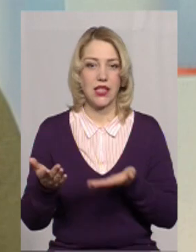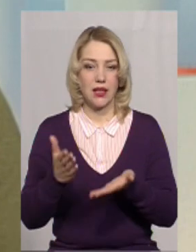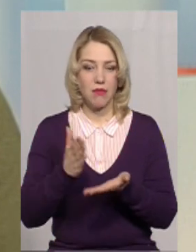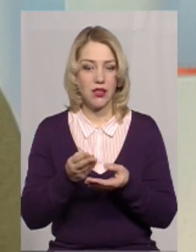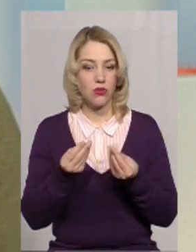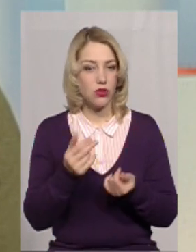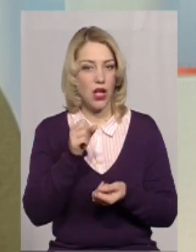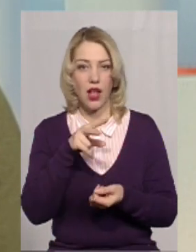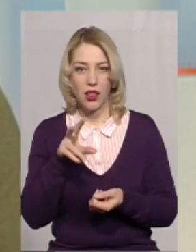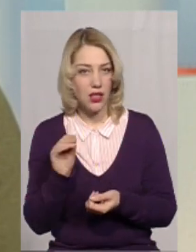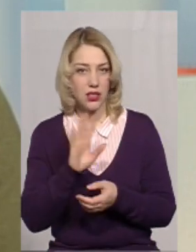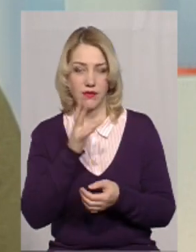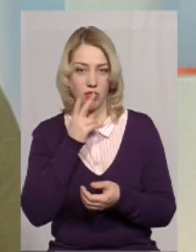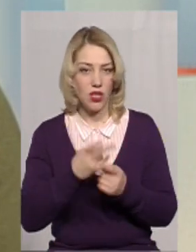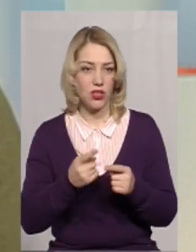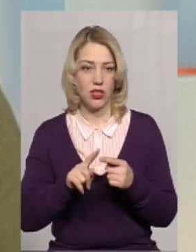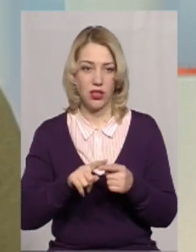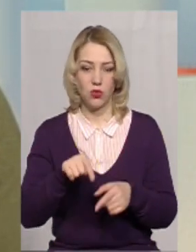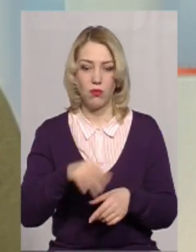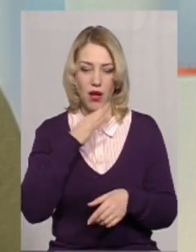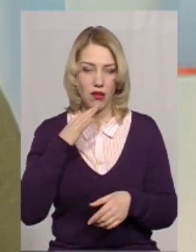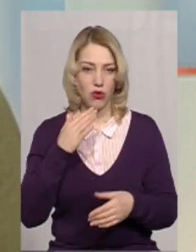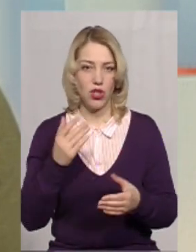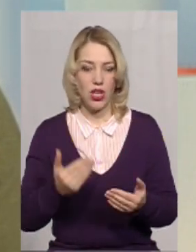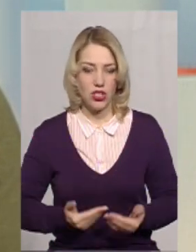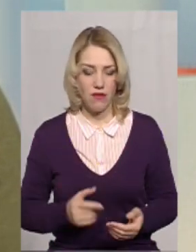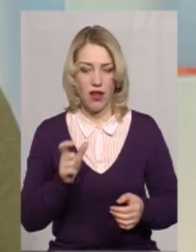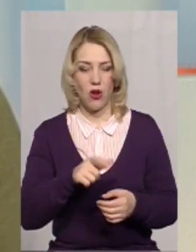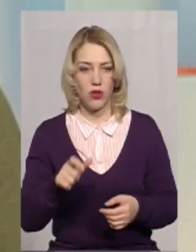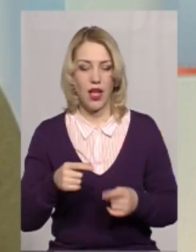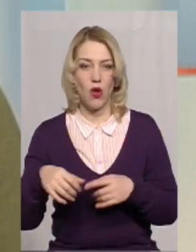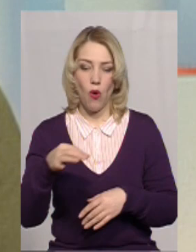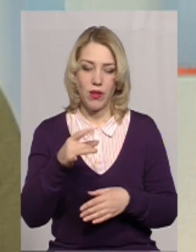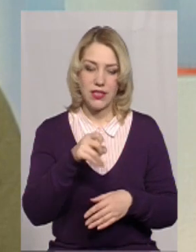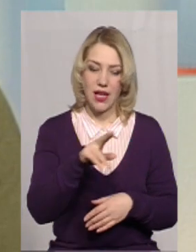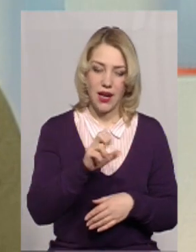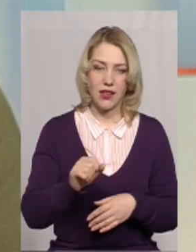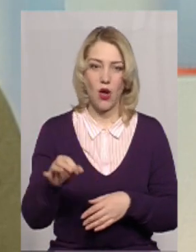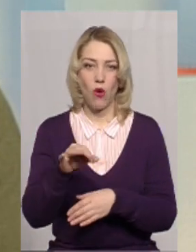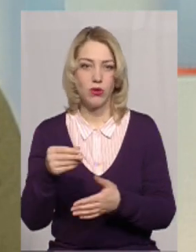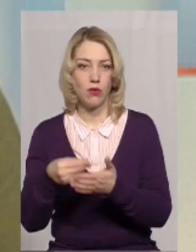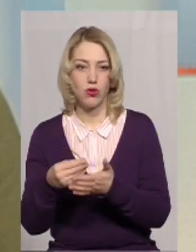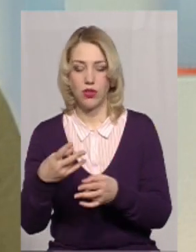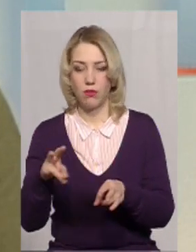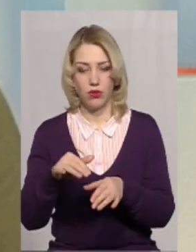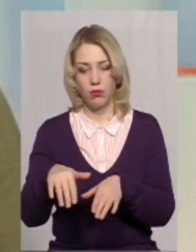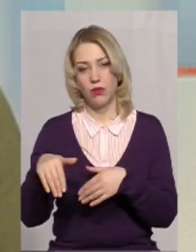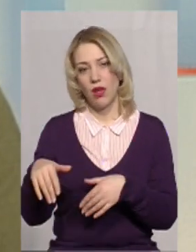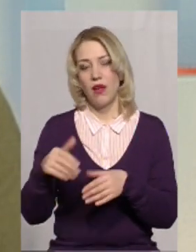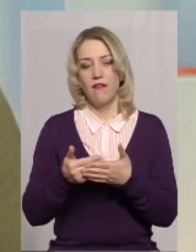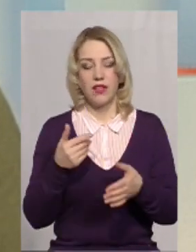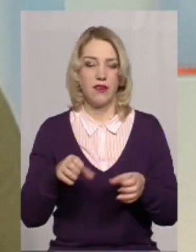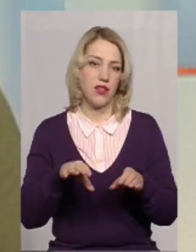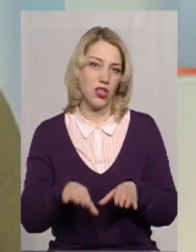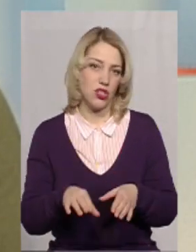кошти, але, незважаючи на те, тут живе дуже багато людей, і обласна рада, і обласний бюджет не має саме усуватися від вирішення проблем.